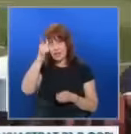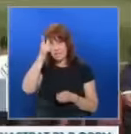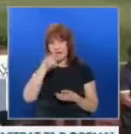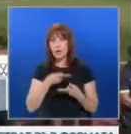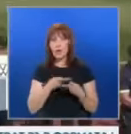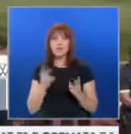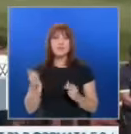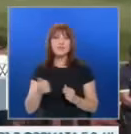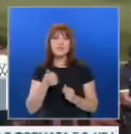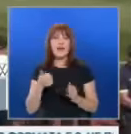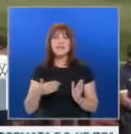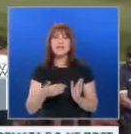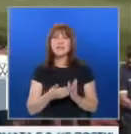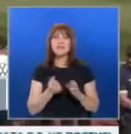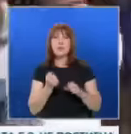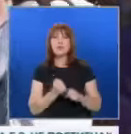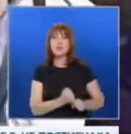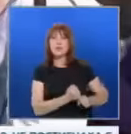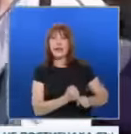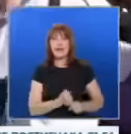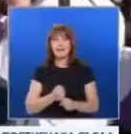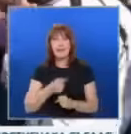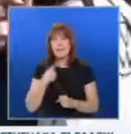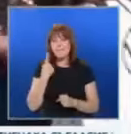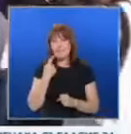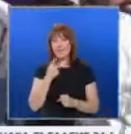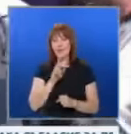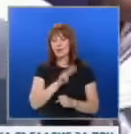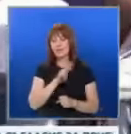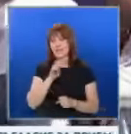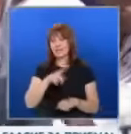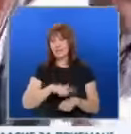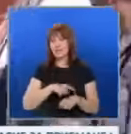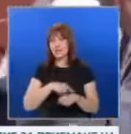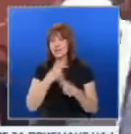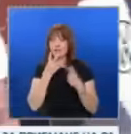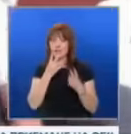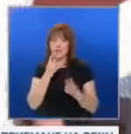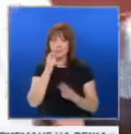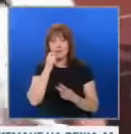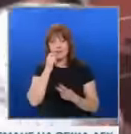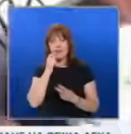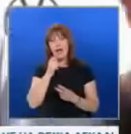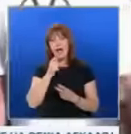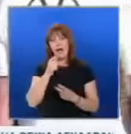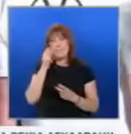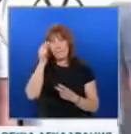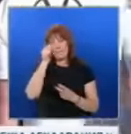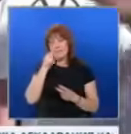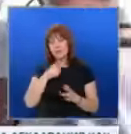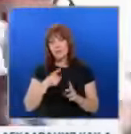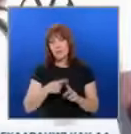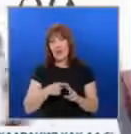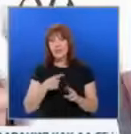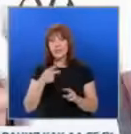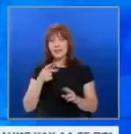открива шампионата с двубойсвещо Шотландия в Мюнхен. Матчът е в петък от 22 часа и ще бъде излучен наживо по БНТ1, БНТ3 и на сайта спорт.бнт.бг.